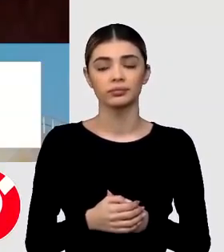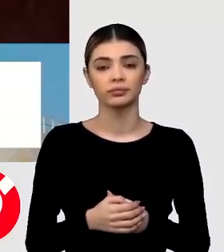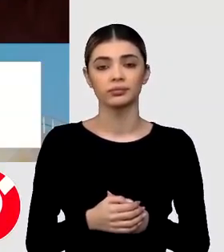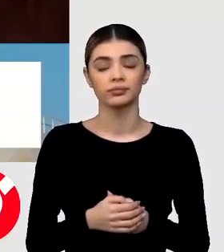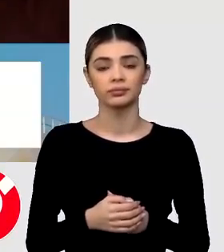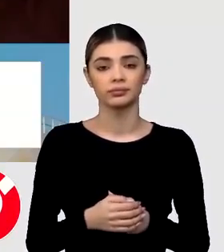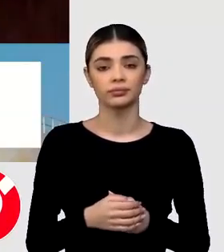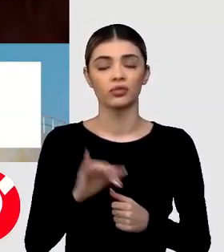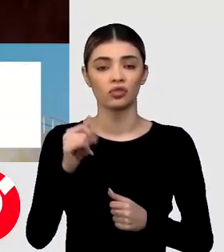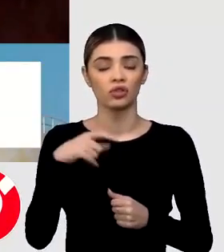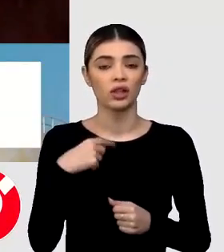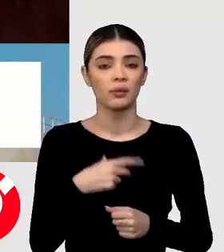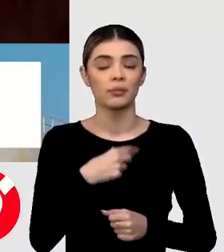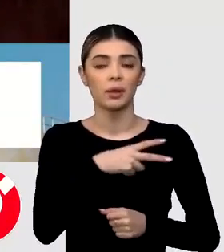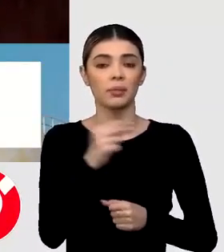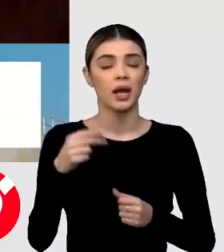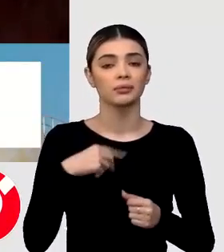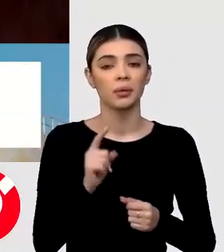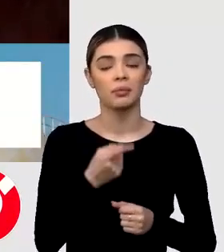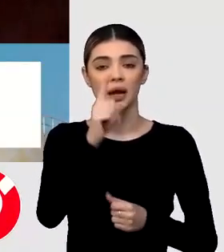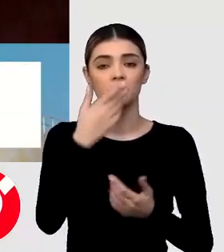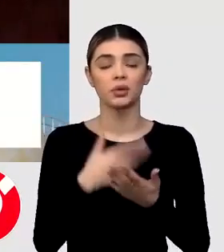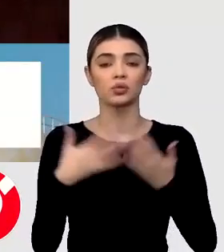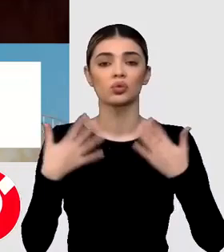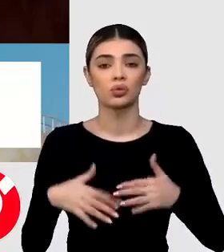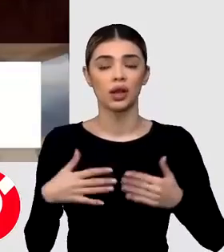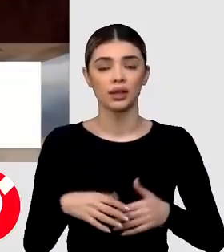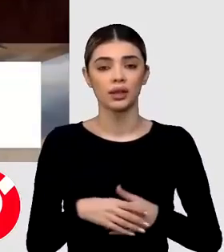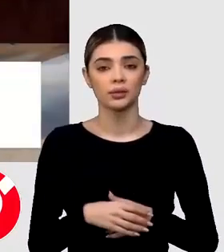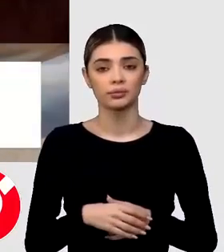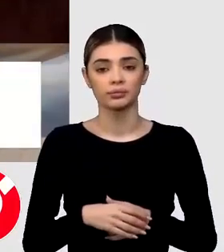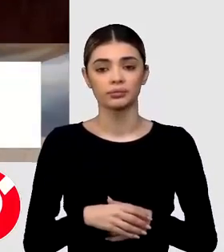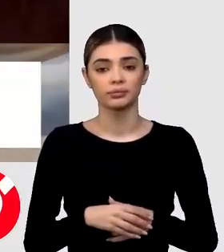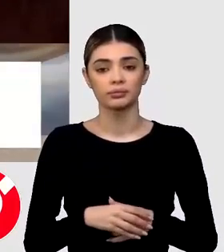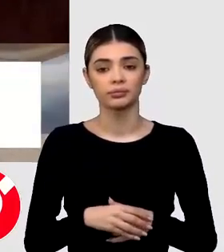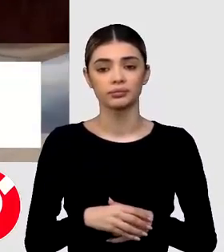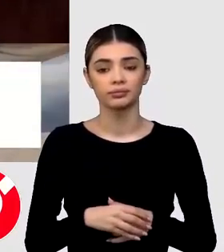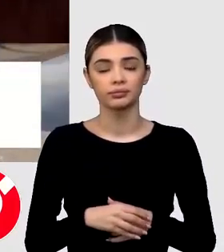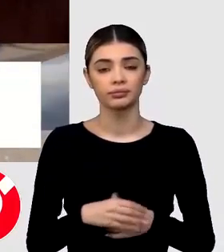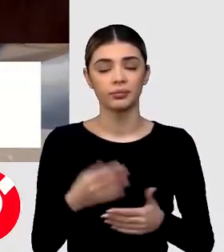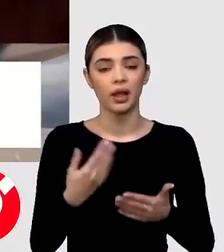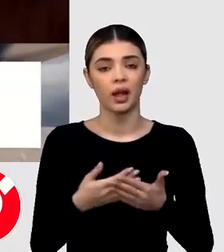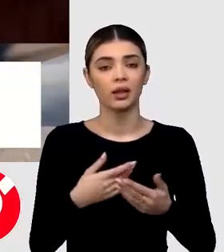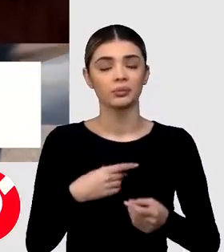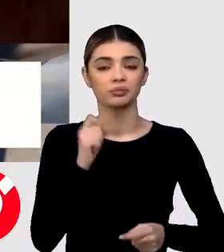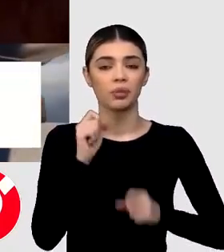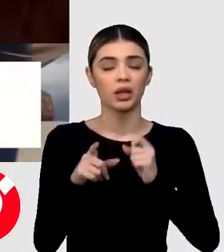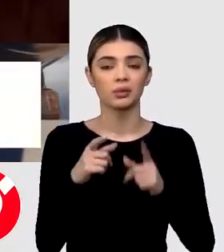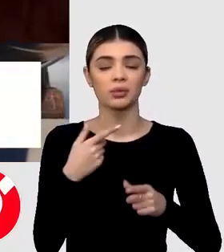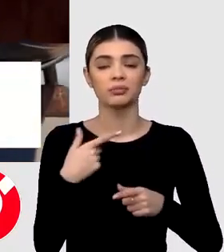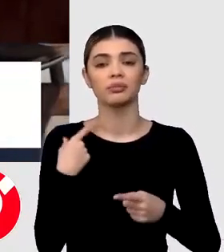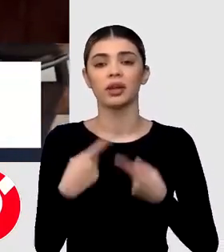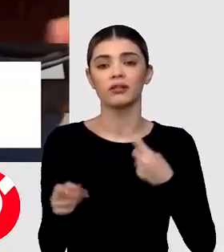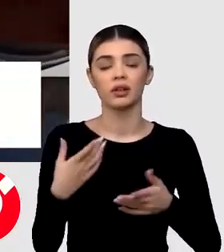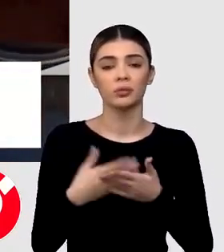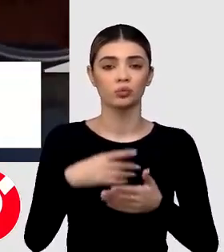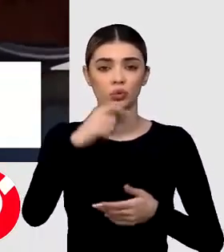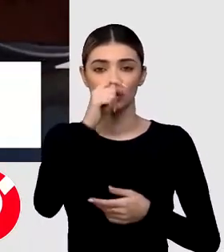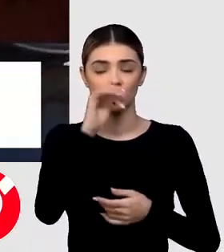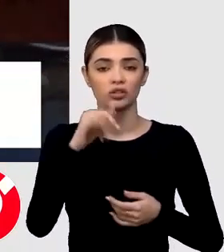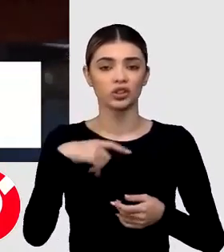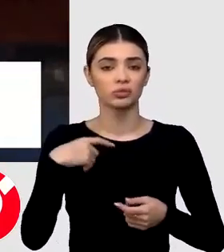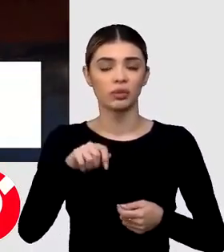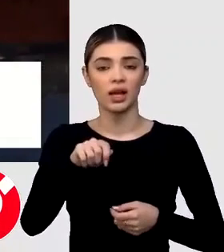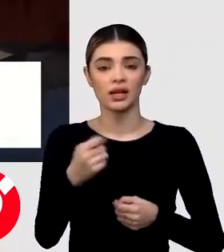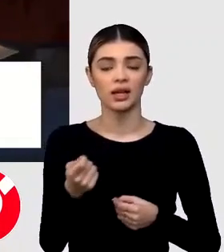eventual să dăm mai departe, către Ucraina, către Etațima, către Ungaria. Și, în afară de